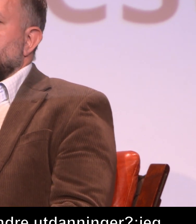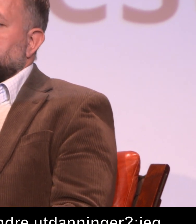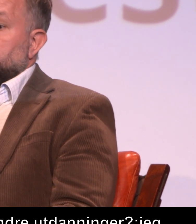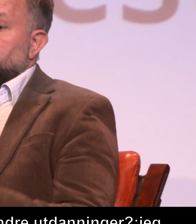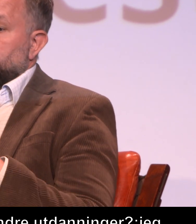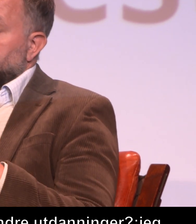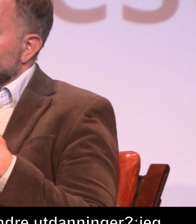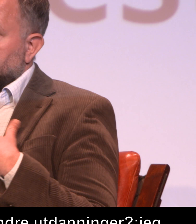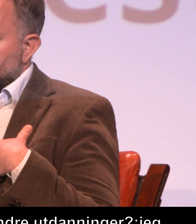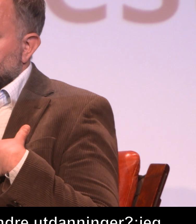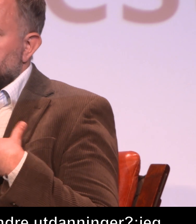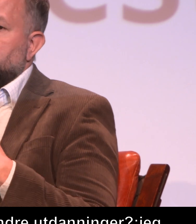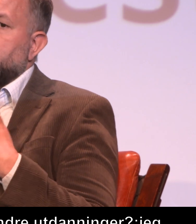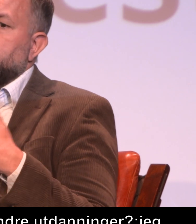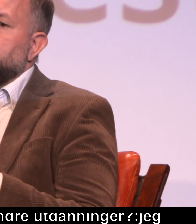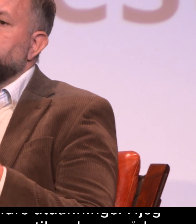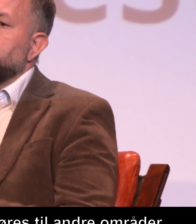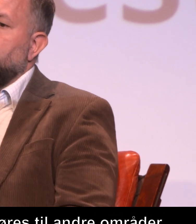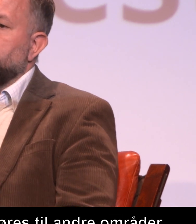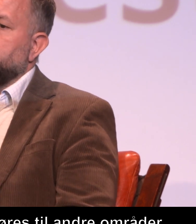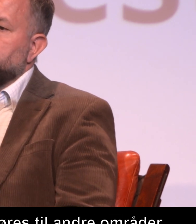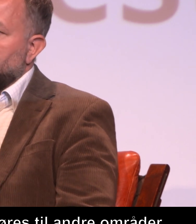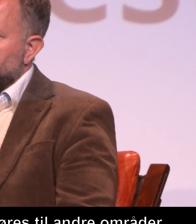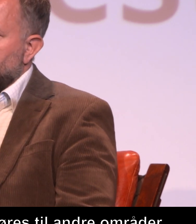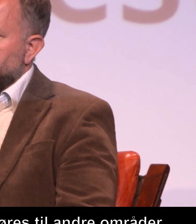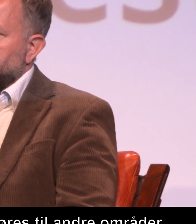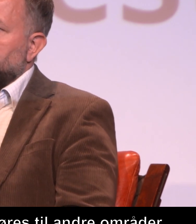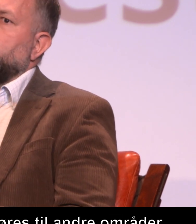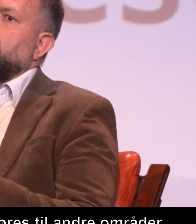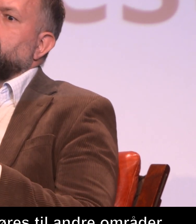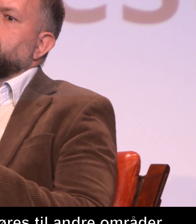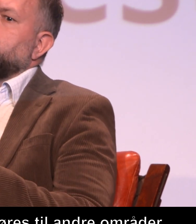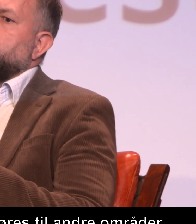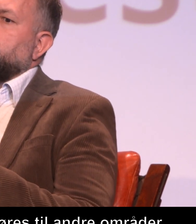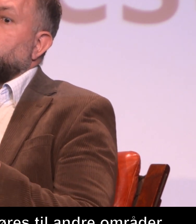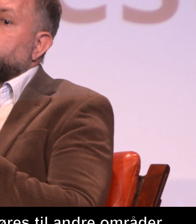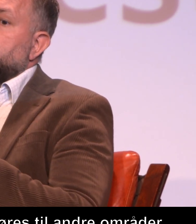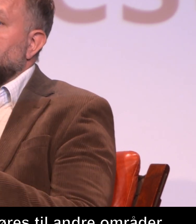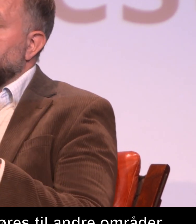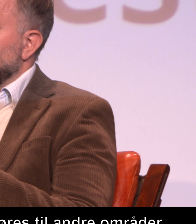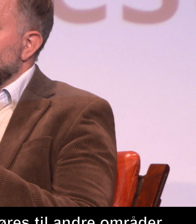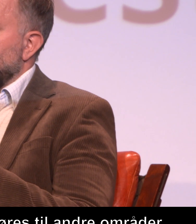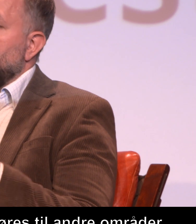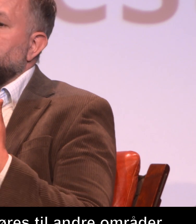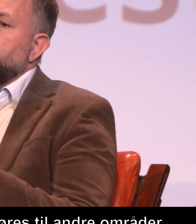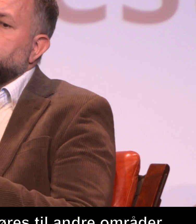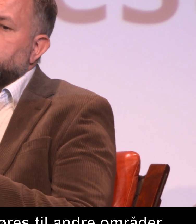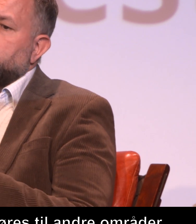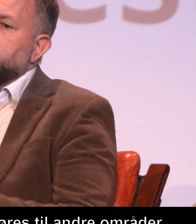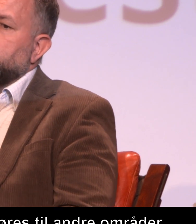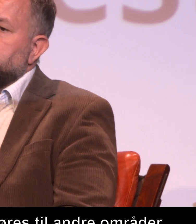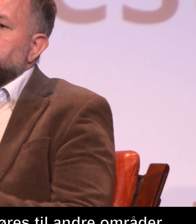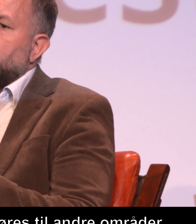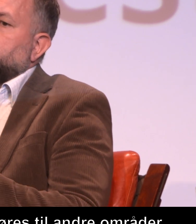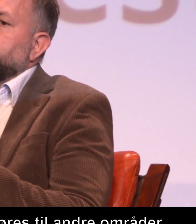dette prosjektet som vi har hatt, det dreier seg jo om å få døde, for å være berneutleire,